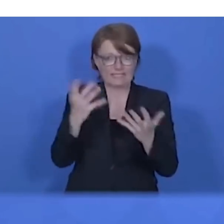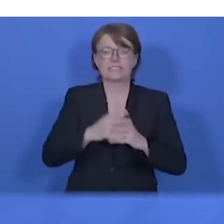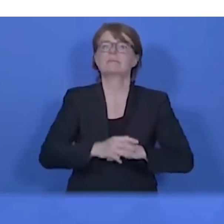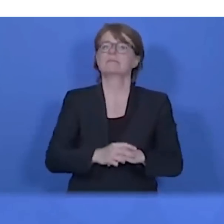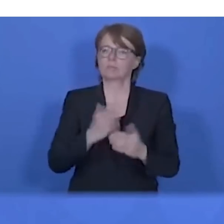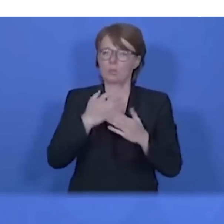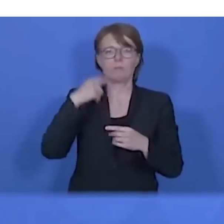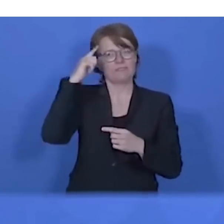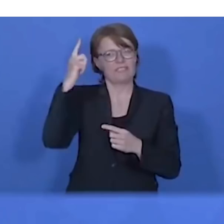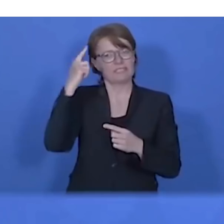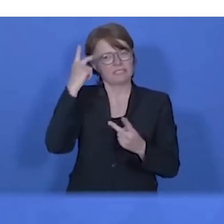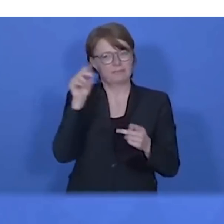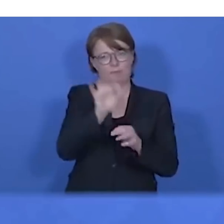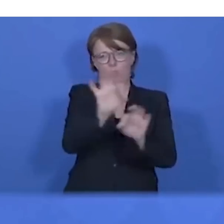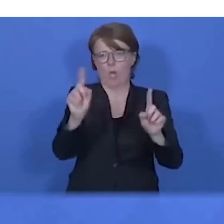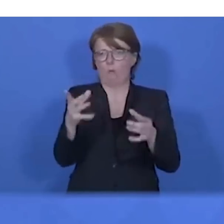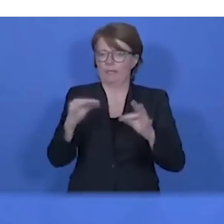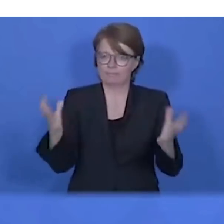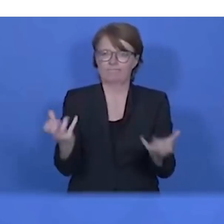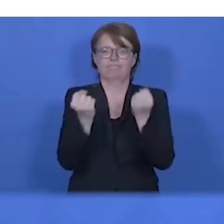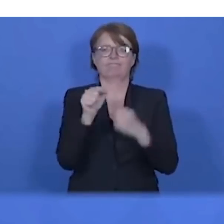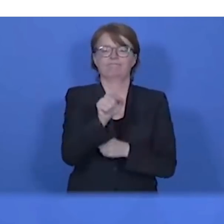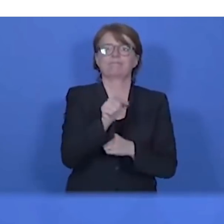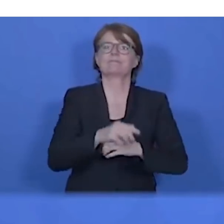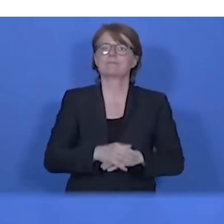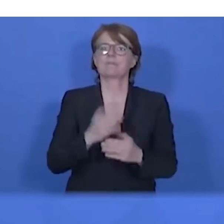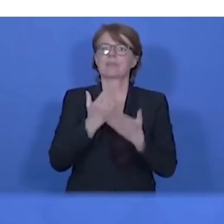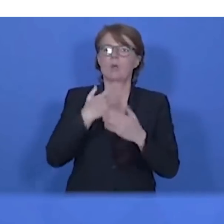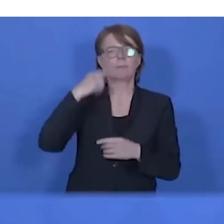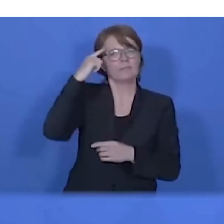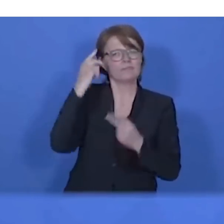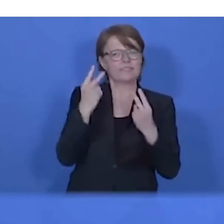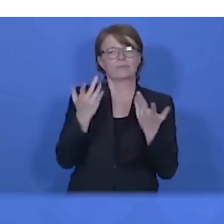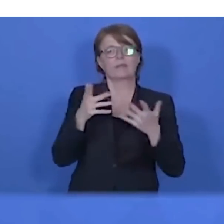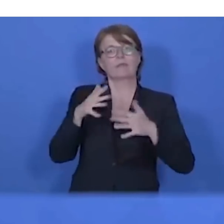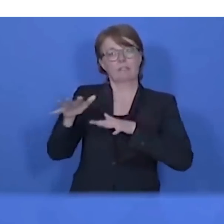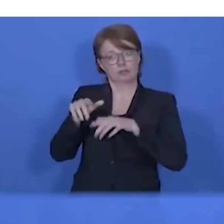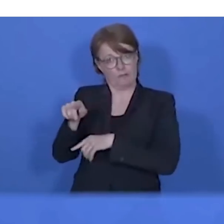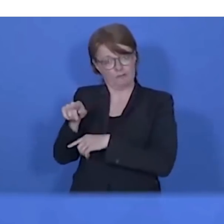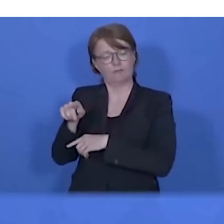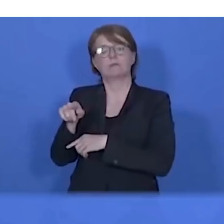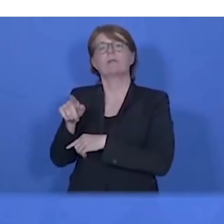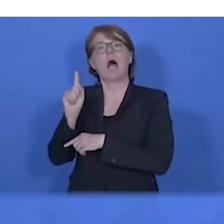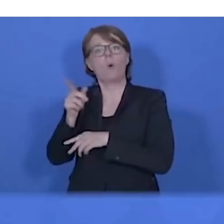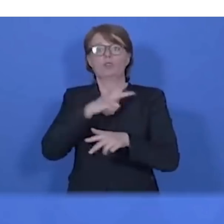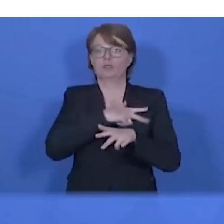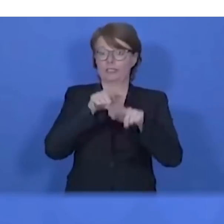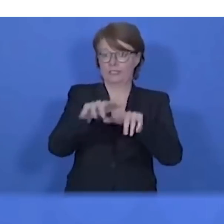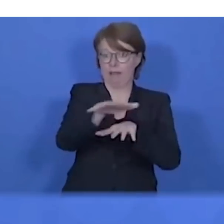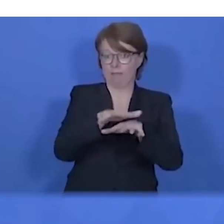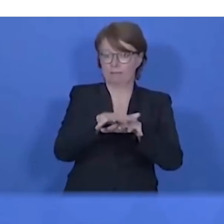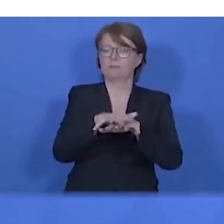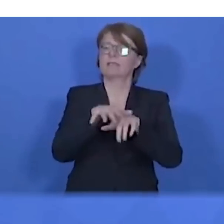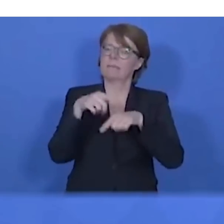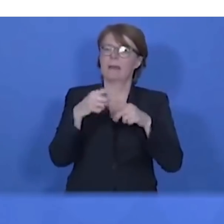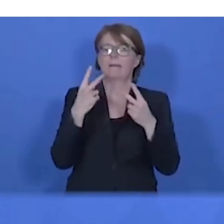haben wir diese Dinge im Blick. Aber ich bin der festen Überzeugung, auch die Interessen der Wirtschaft, auch die Interessen der sozialen